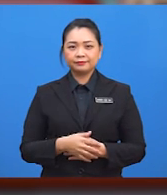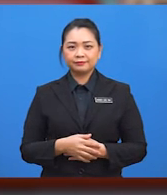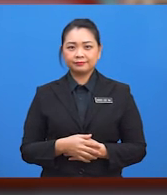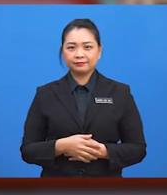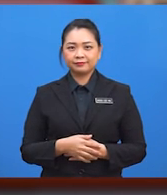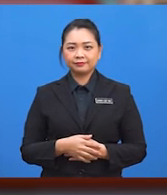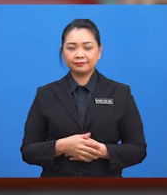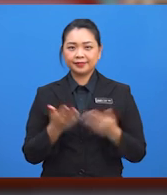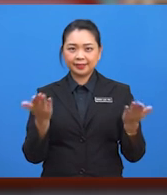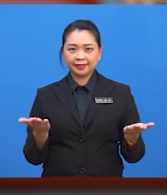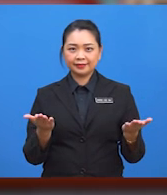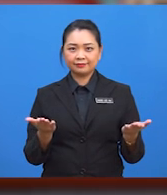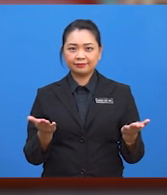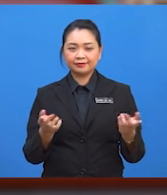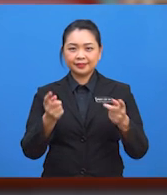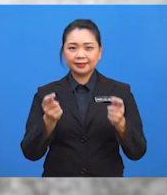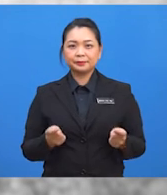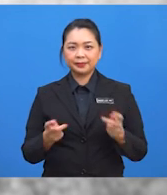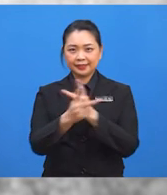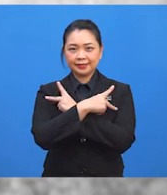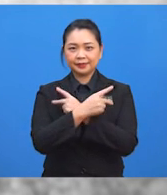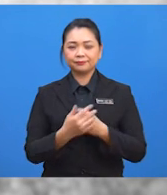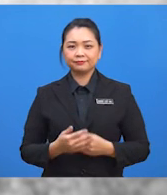Sekian, terima kasih.